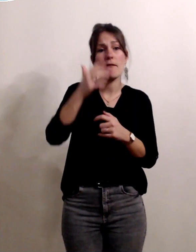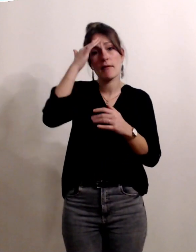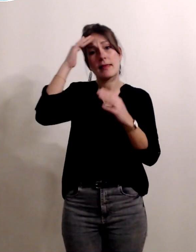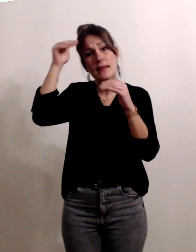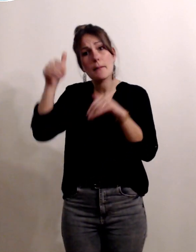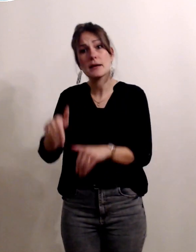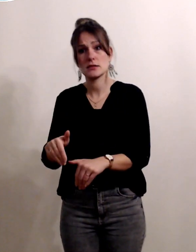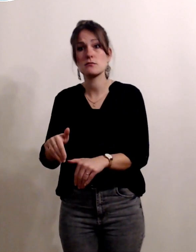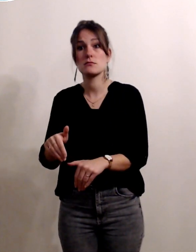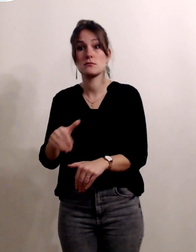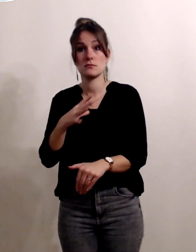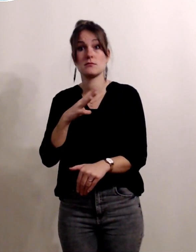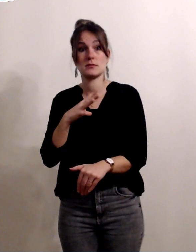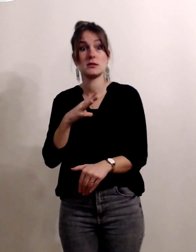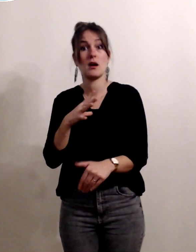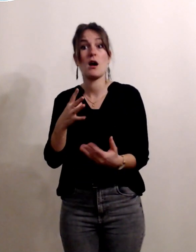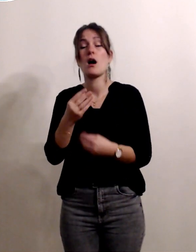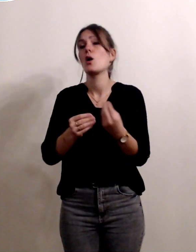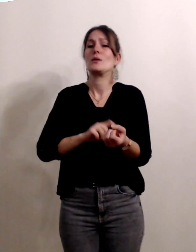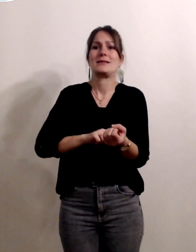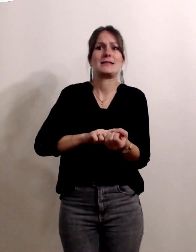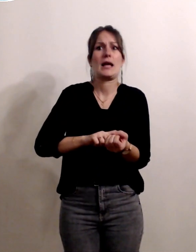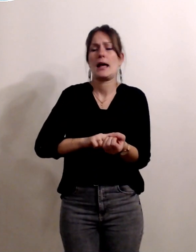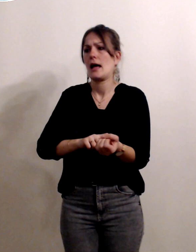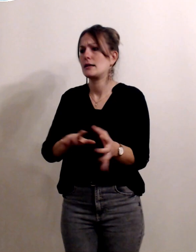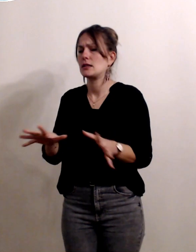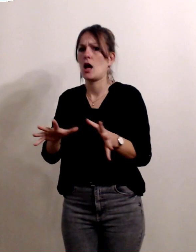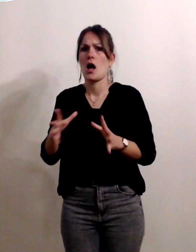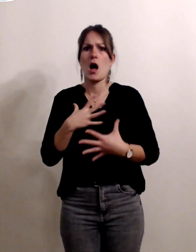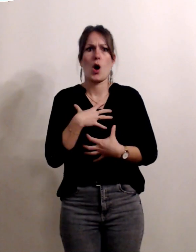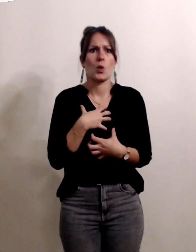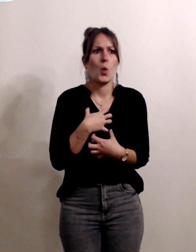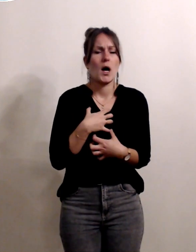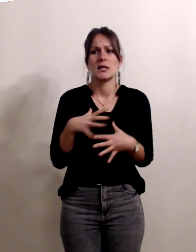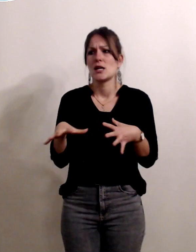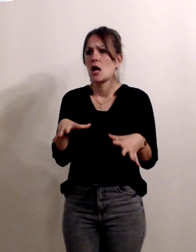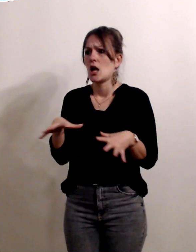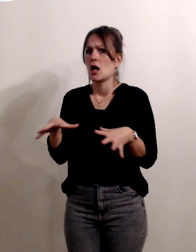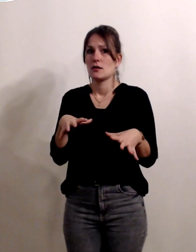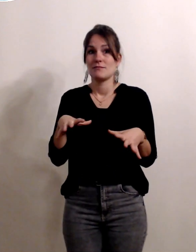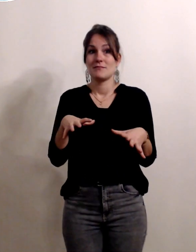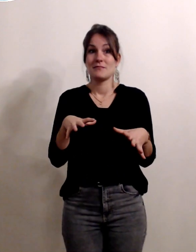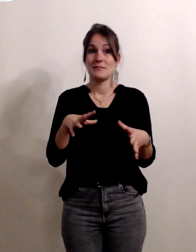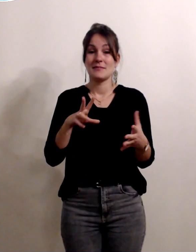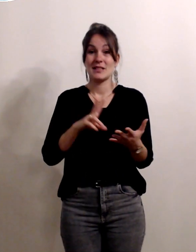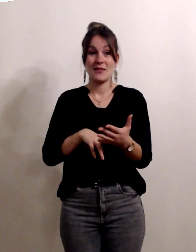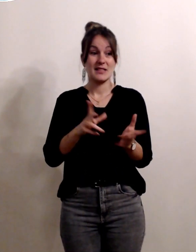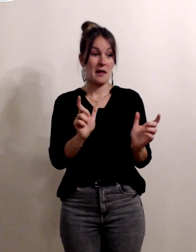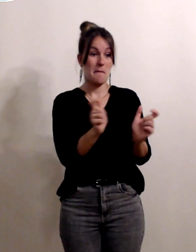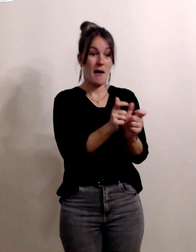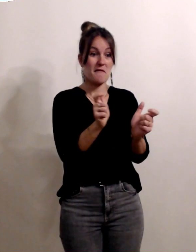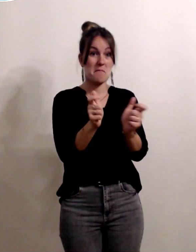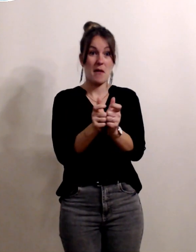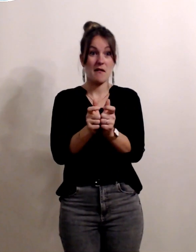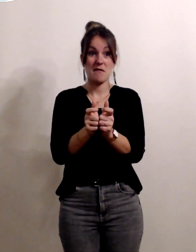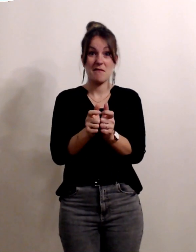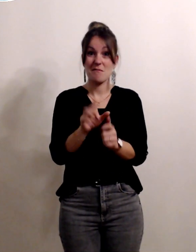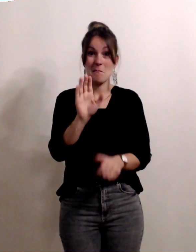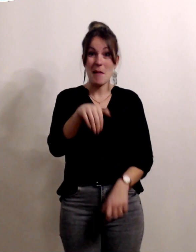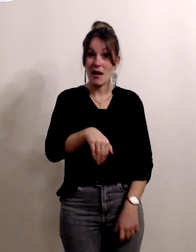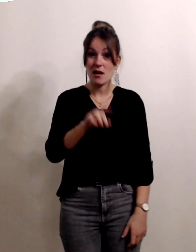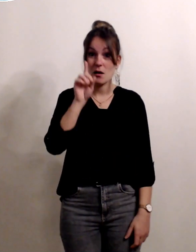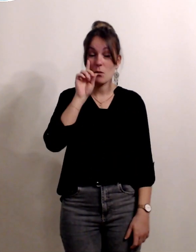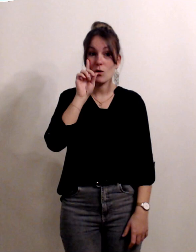ou le stress les angoisses sont des choses assez mal dépistées parce que les